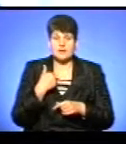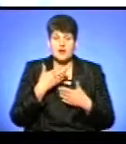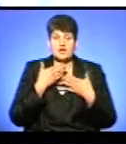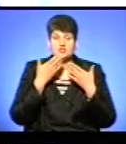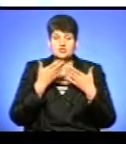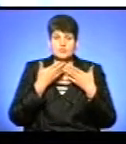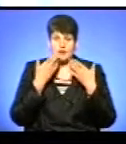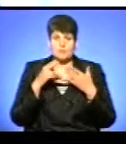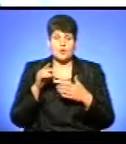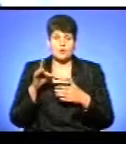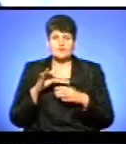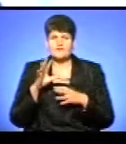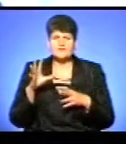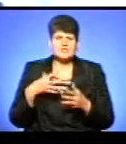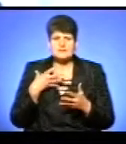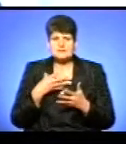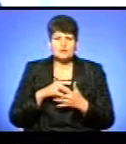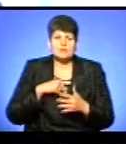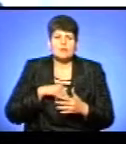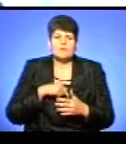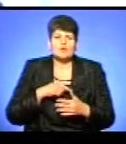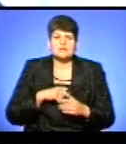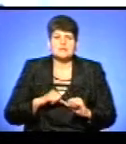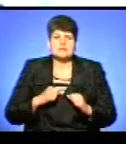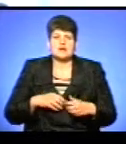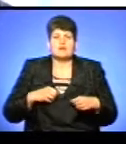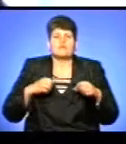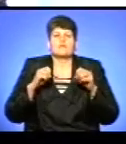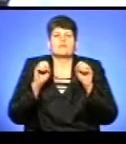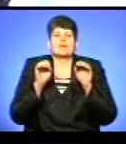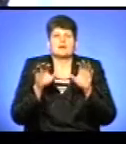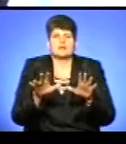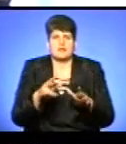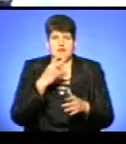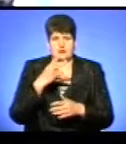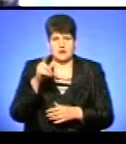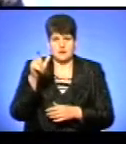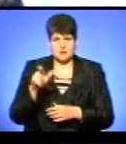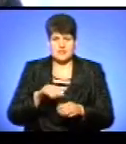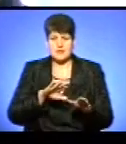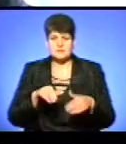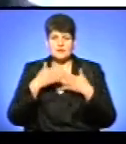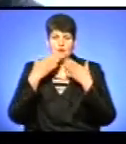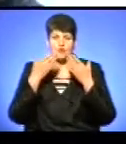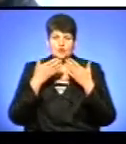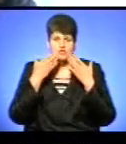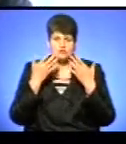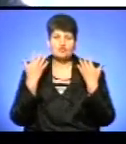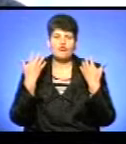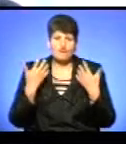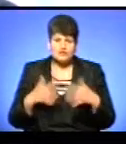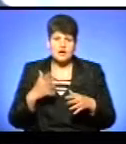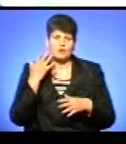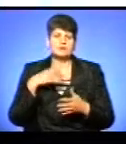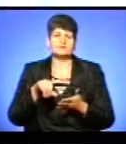прозу, я всі свої емоції стараюсь глядачеві передати. І після прочитаного, після того, як я